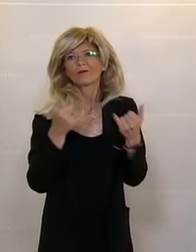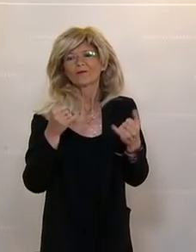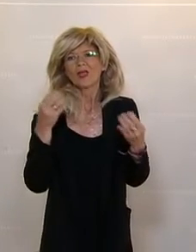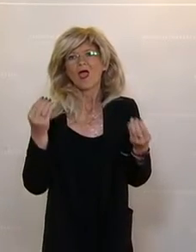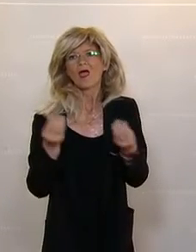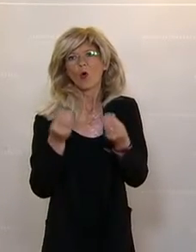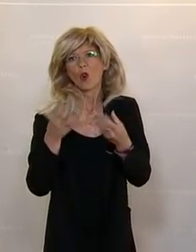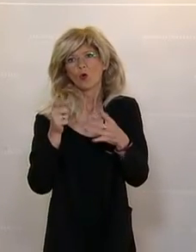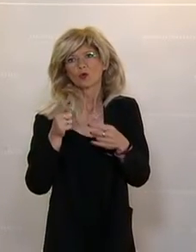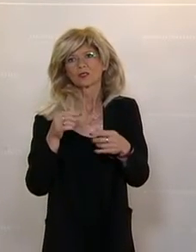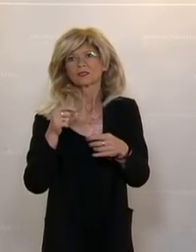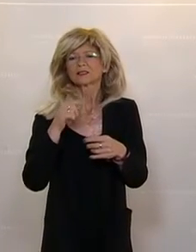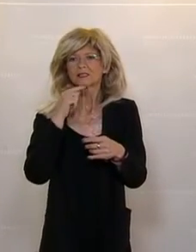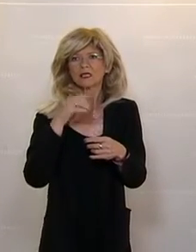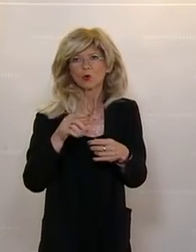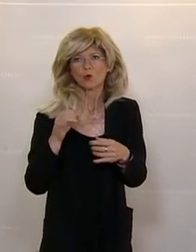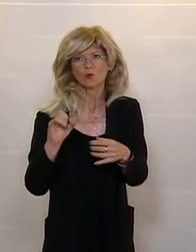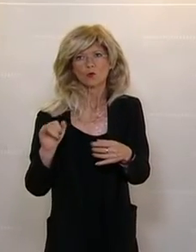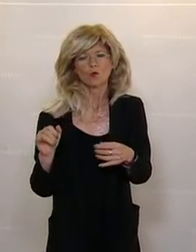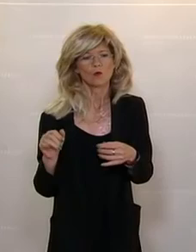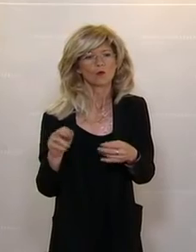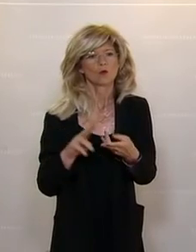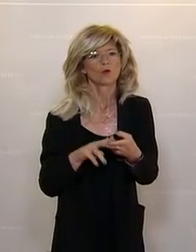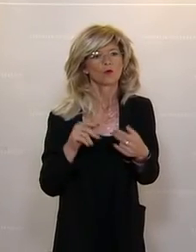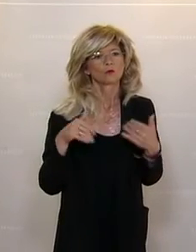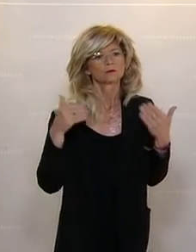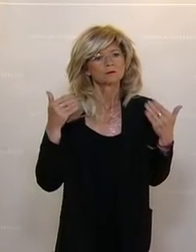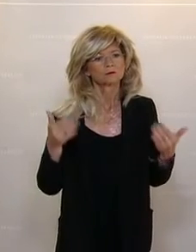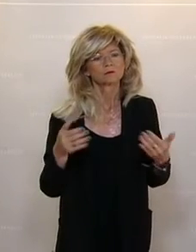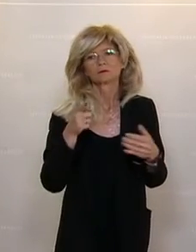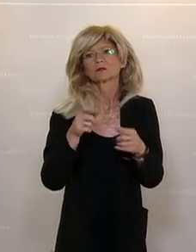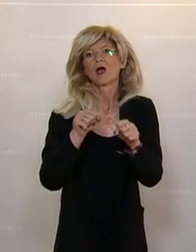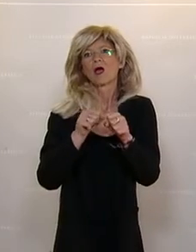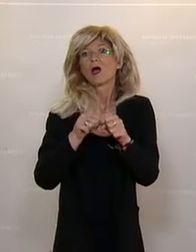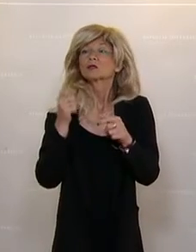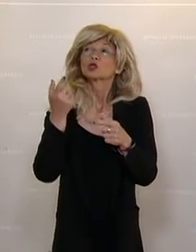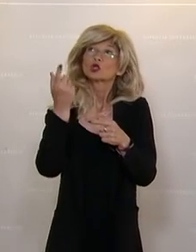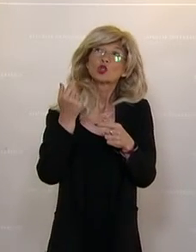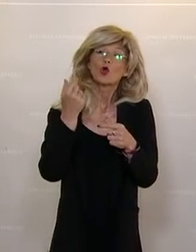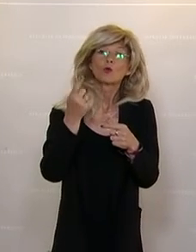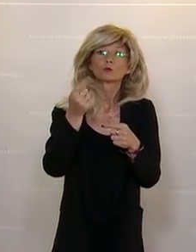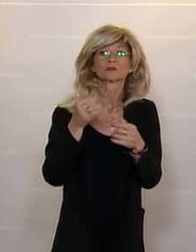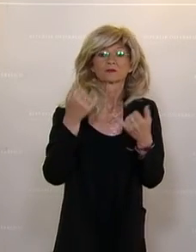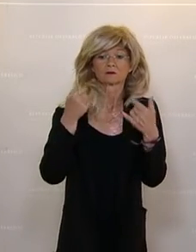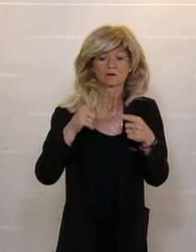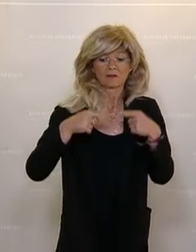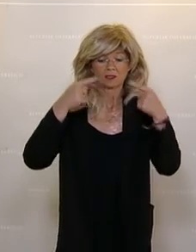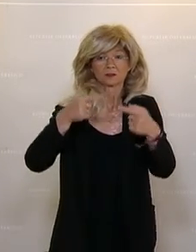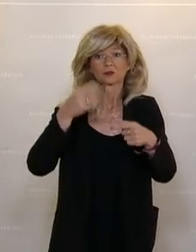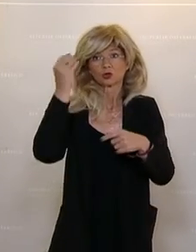den Grundstein. Aber ich darf damit enden, dass ich auch mit sehr viel Zuversicht in das kommende Schuljahr gehe. Ich darf jetzt schon allen